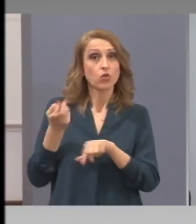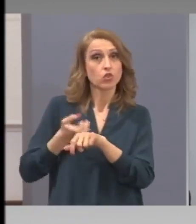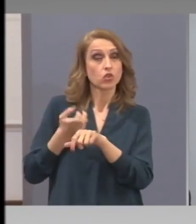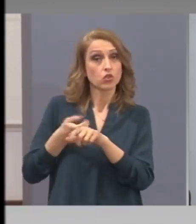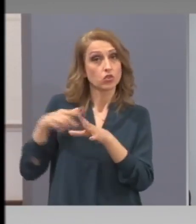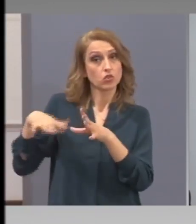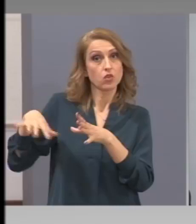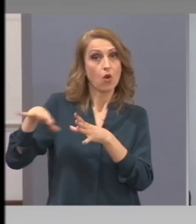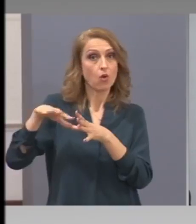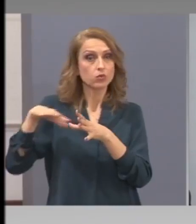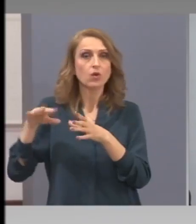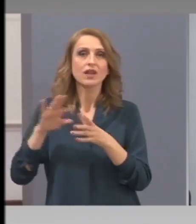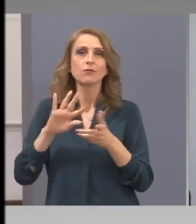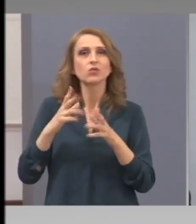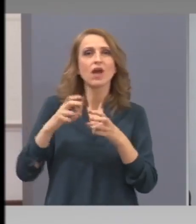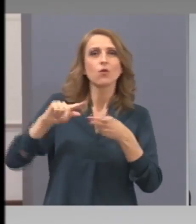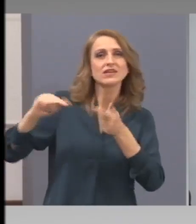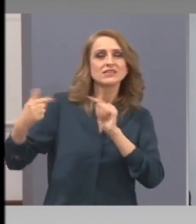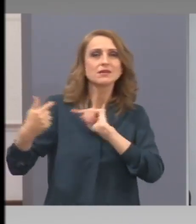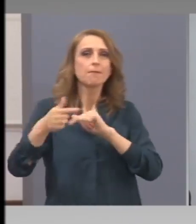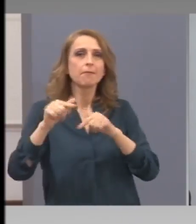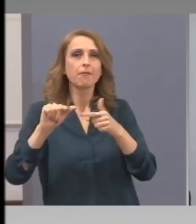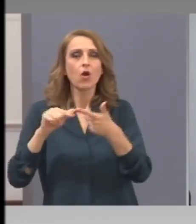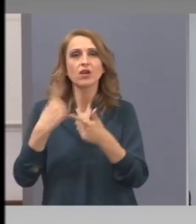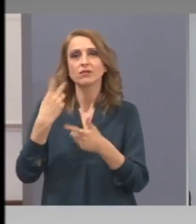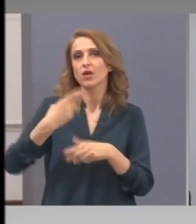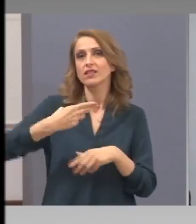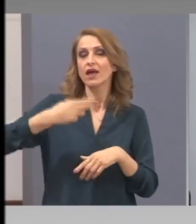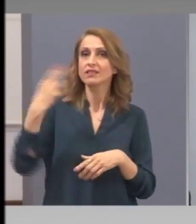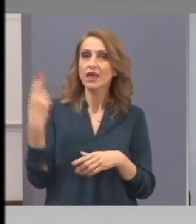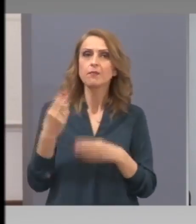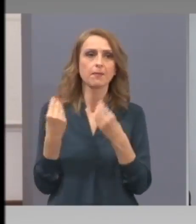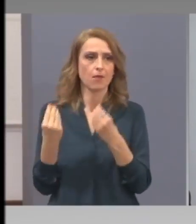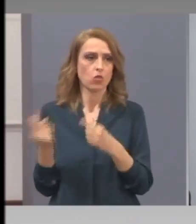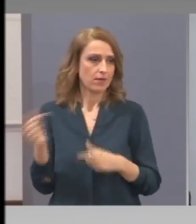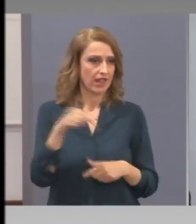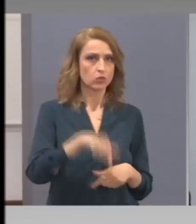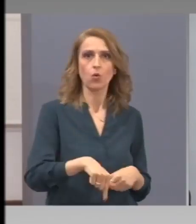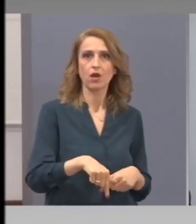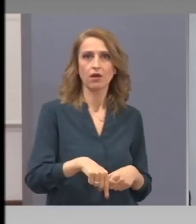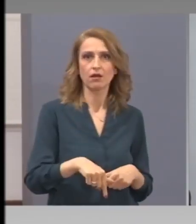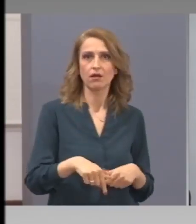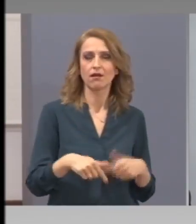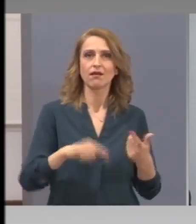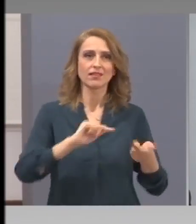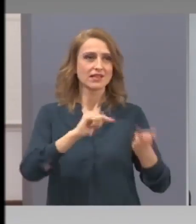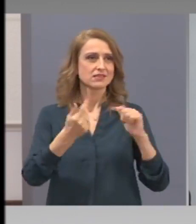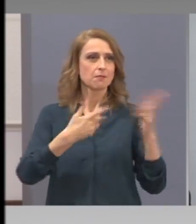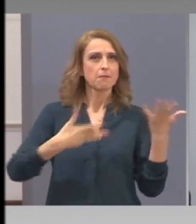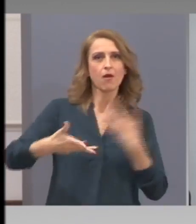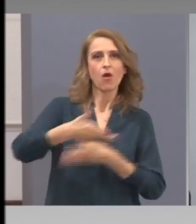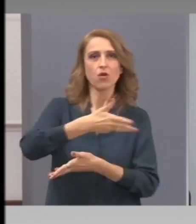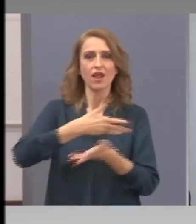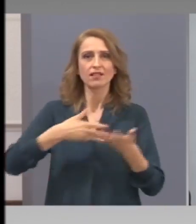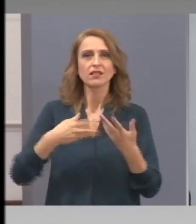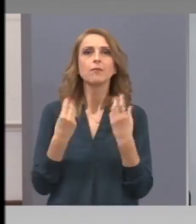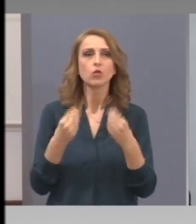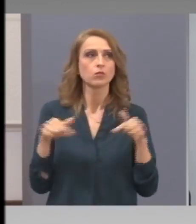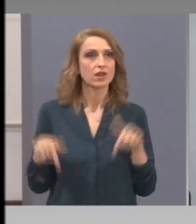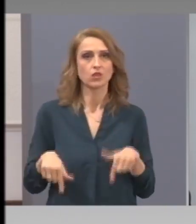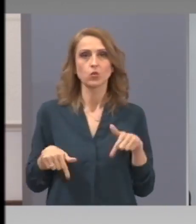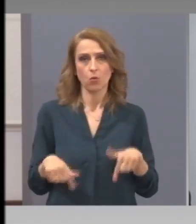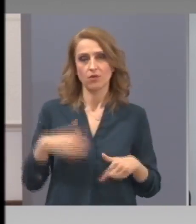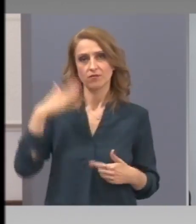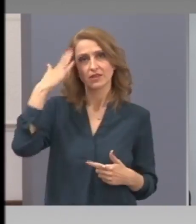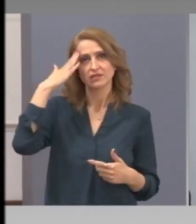лекарите спорят, поддаване на те, на по-добре да спорят тук в Министерски съвет, отколко през студията на телевизии, радиа и сайта.